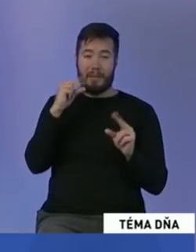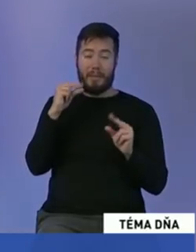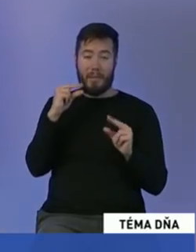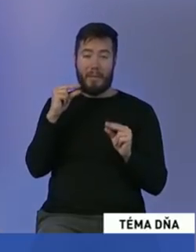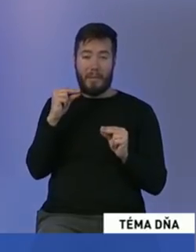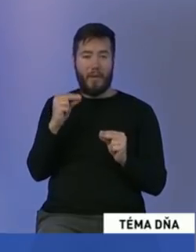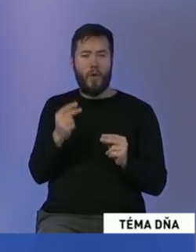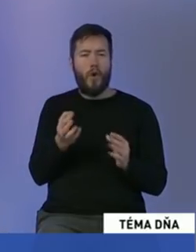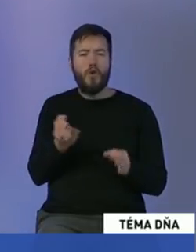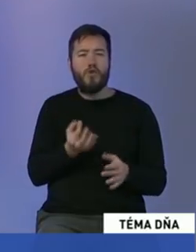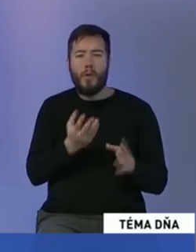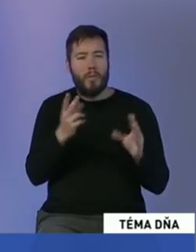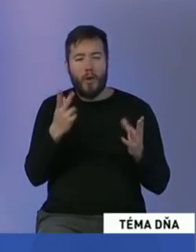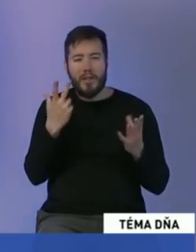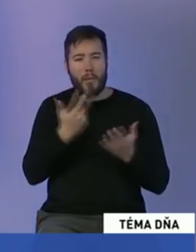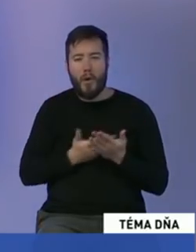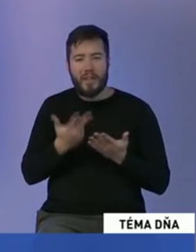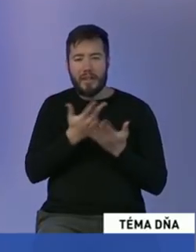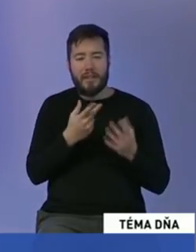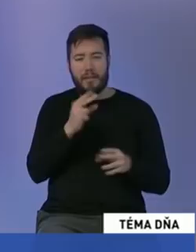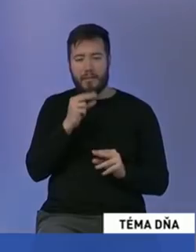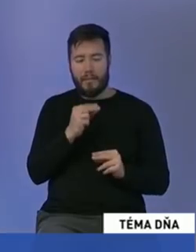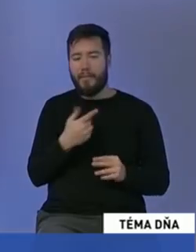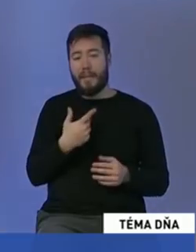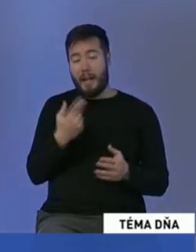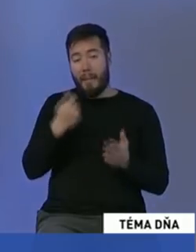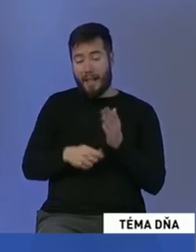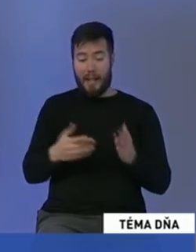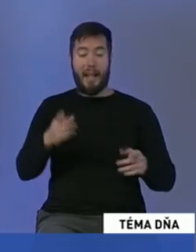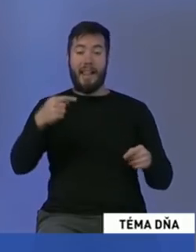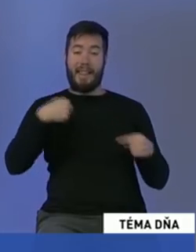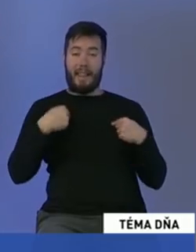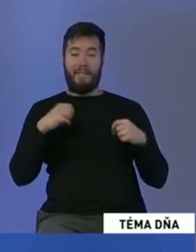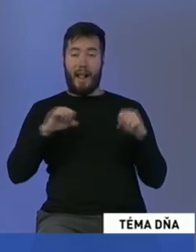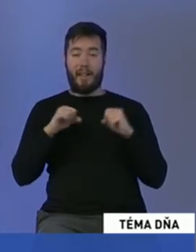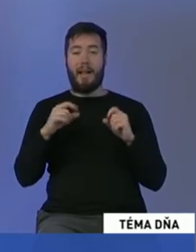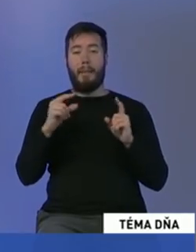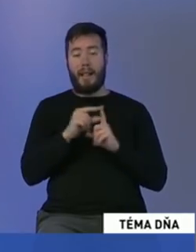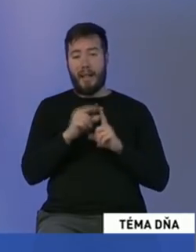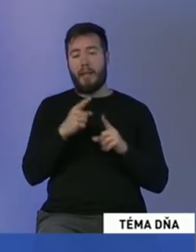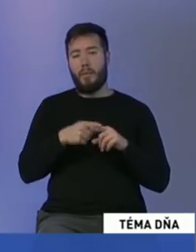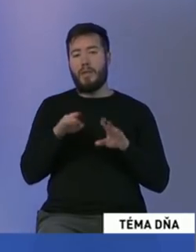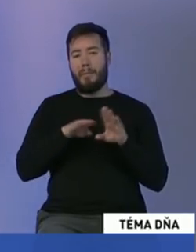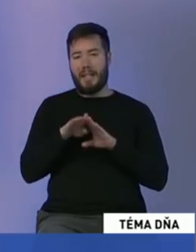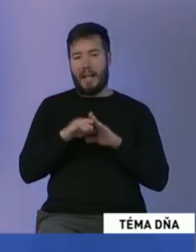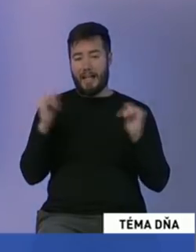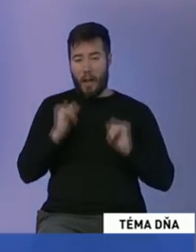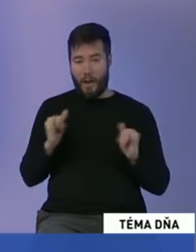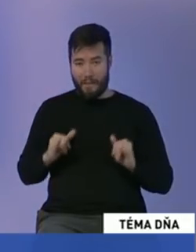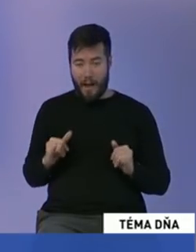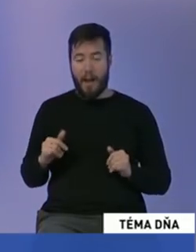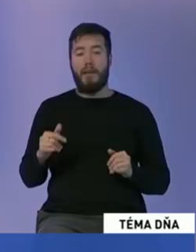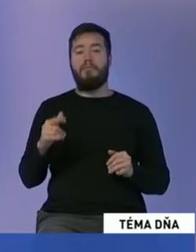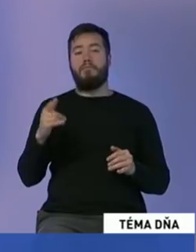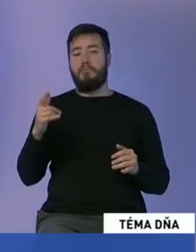Slovensku jasne platí, že za vlády Petra Pellegríneho, za súčasnej ministerky Denisy Sakovej a za súčasného policajného prezidenta sa